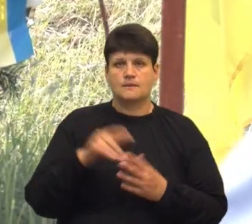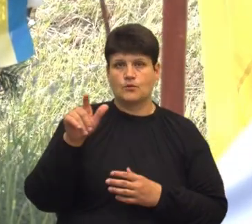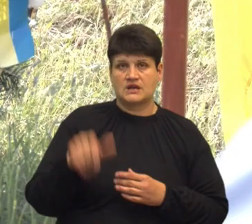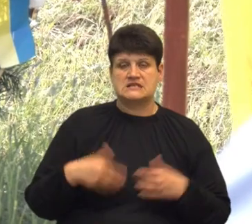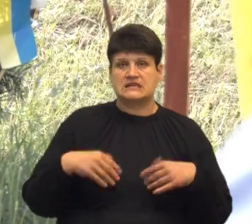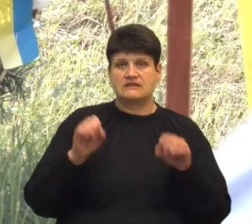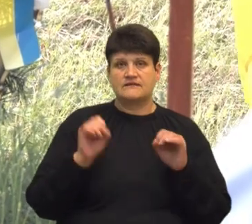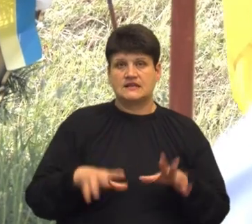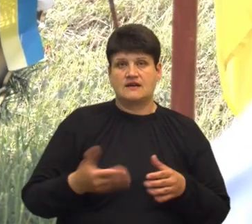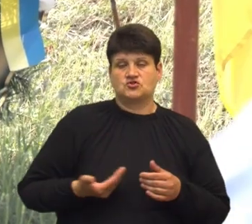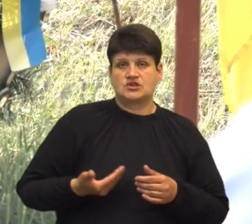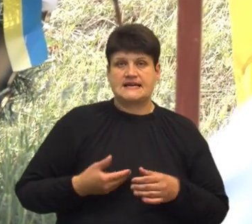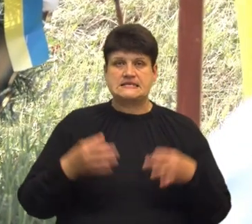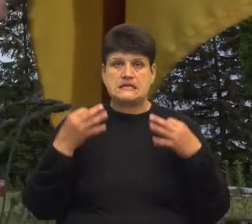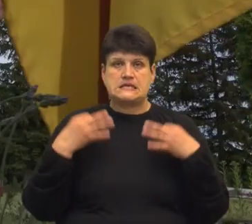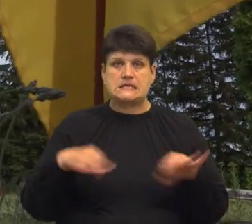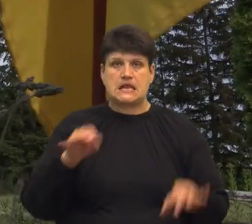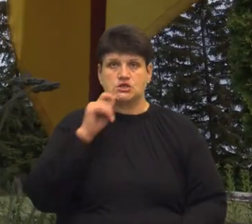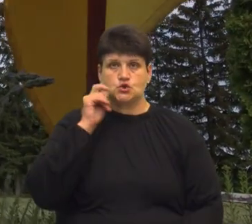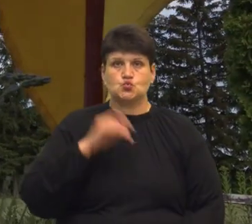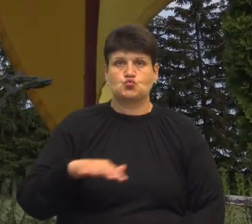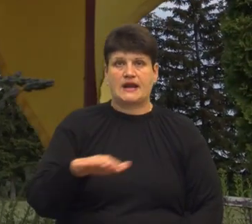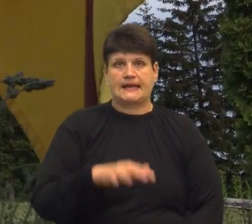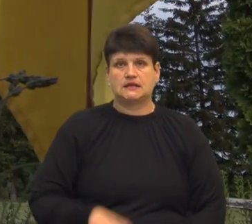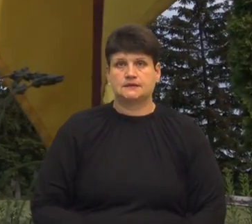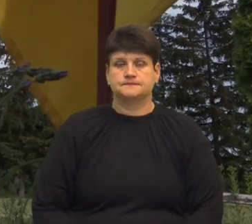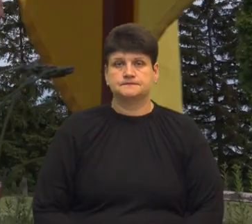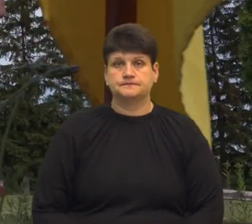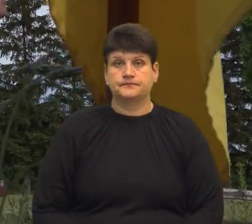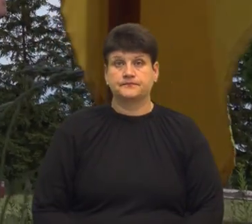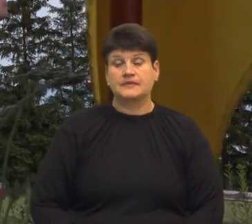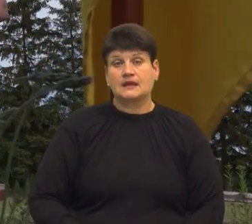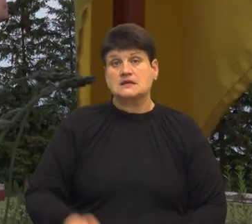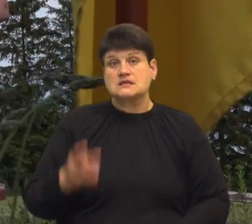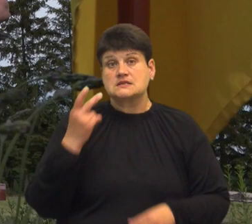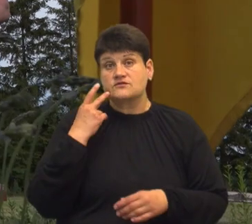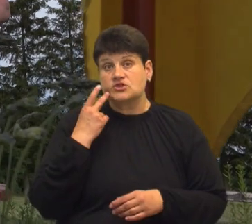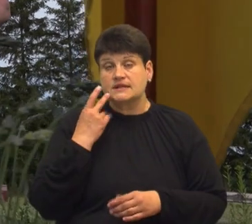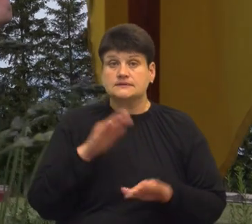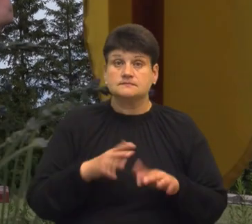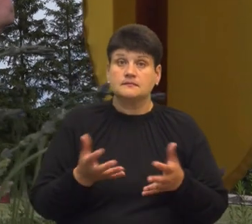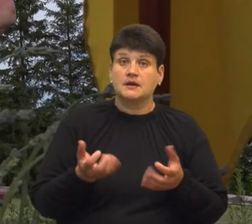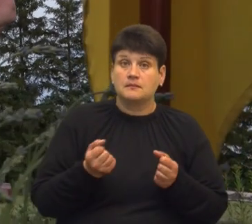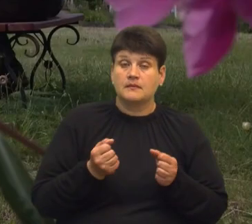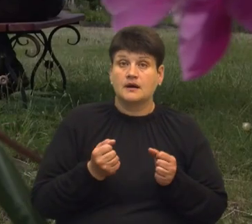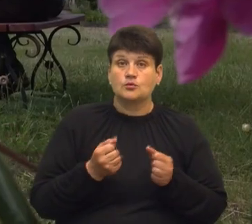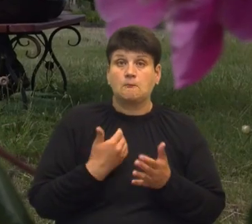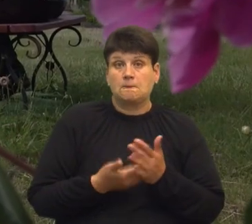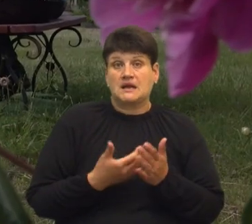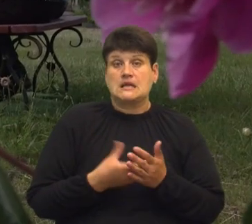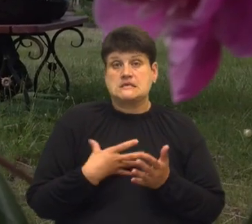життя за незалежність України. Зазвичай діти беруть приклад зі своїх батьків,